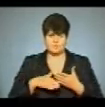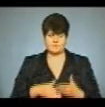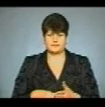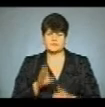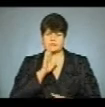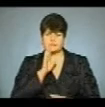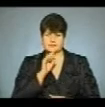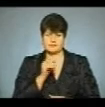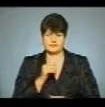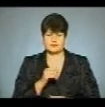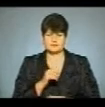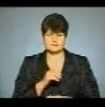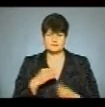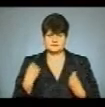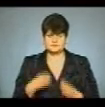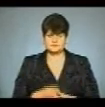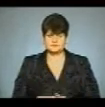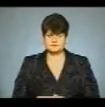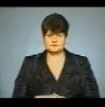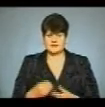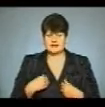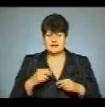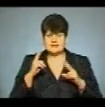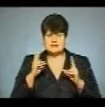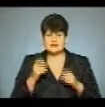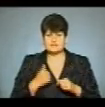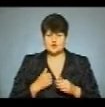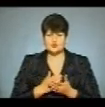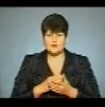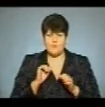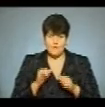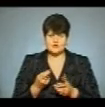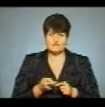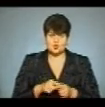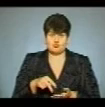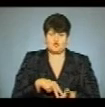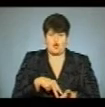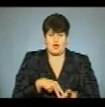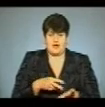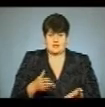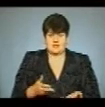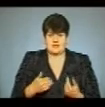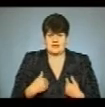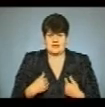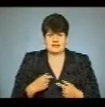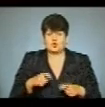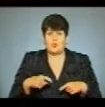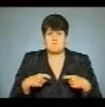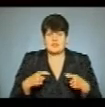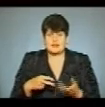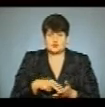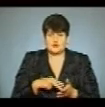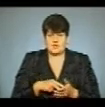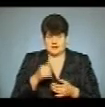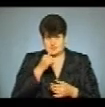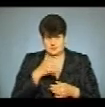Анжеліні Куцан. Я не знаю, як військовослужбовці можуть в цьому взагалі стояти, бо я би не то, щоб бігати, я в ньому стояти